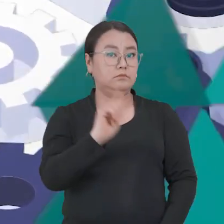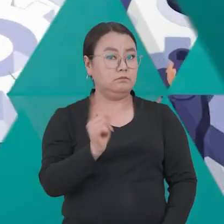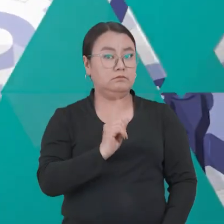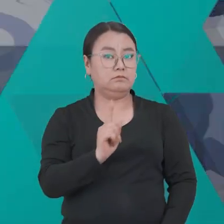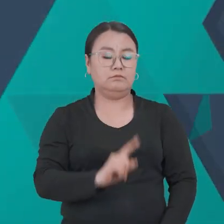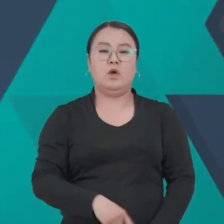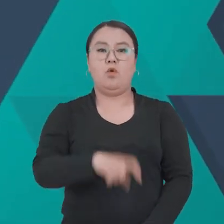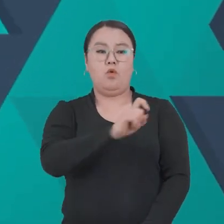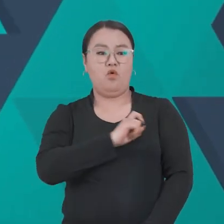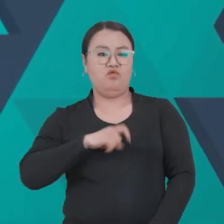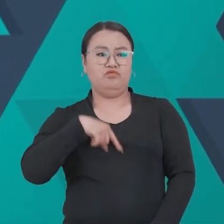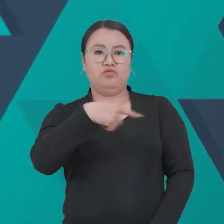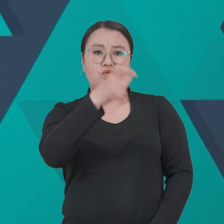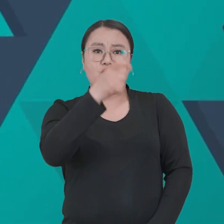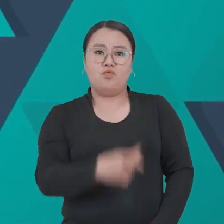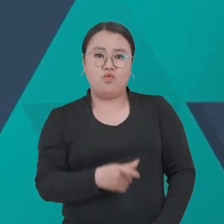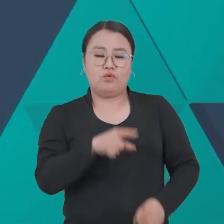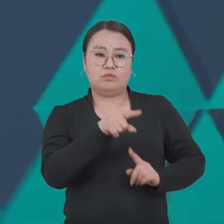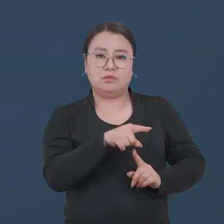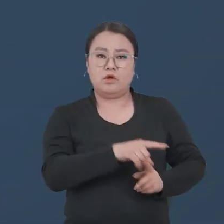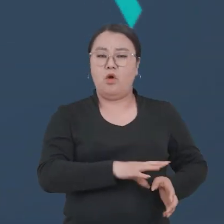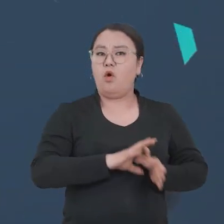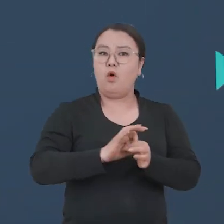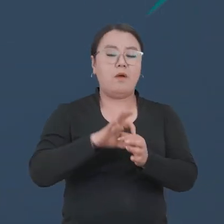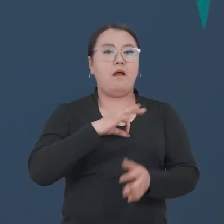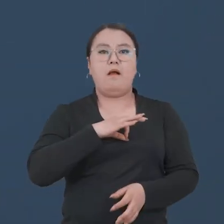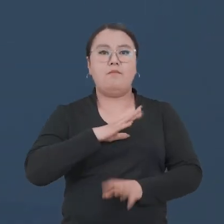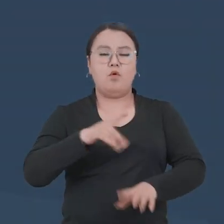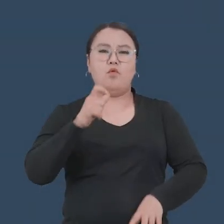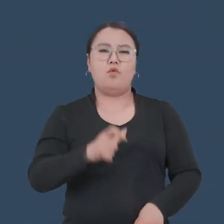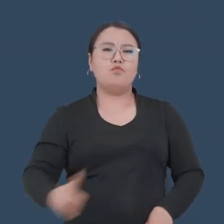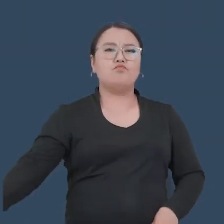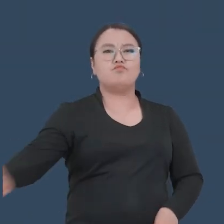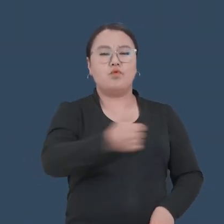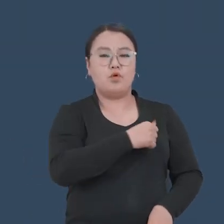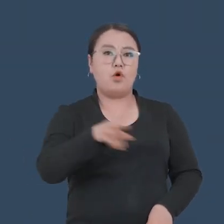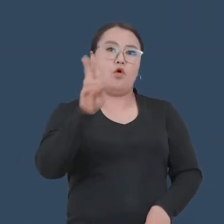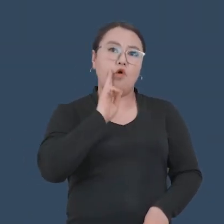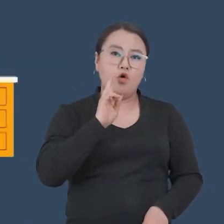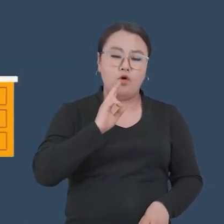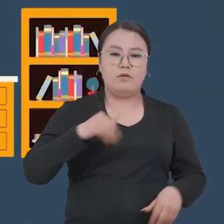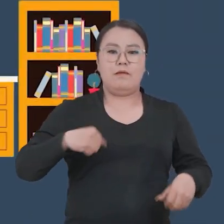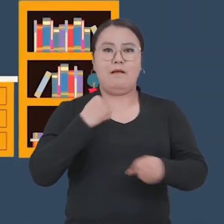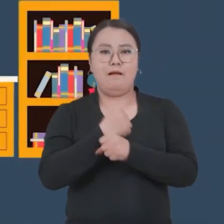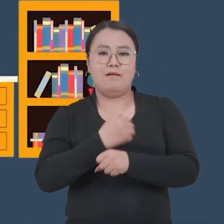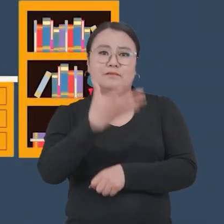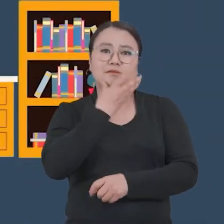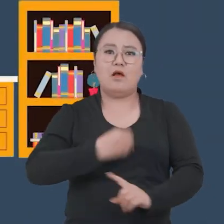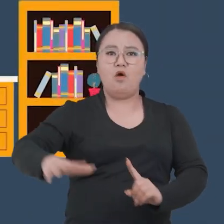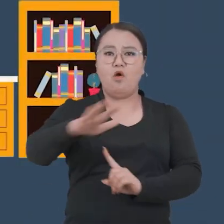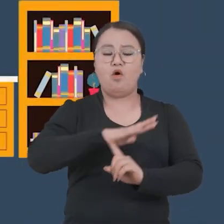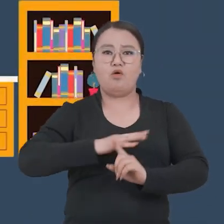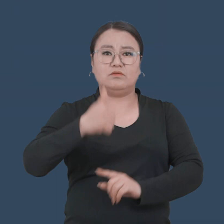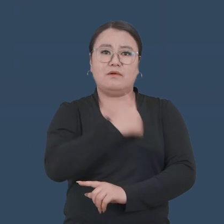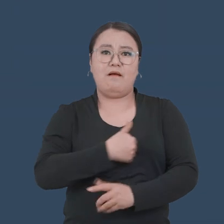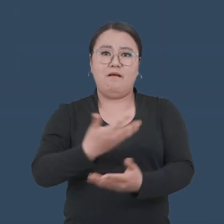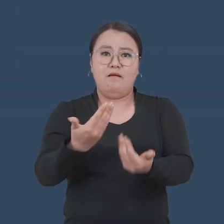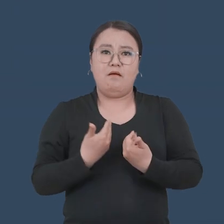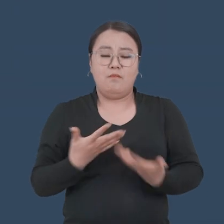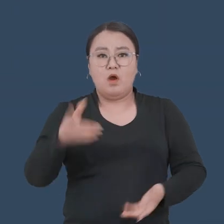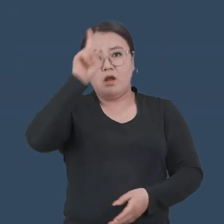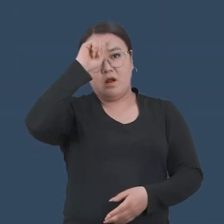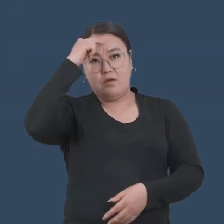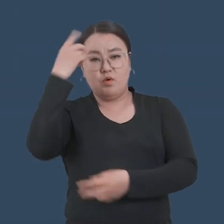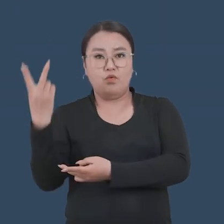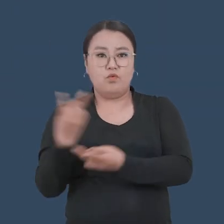ба. Хүрбүхүнэй дээрх статус ас үл хамарн, хүмбүр хоад хүнс, ажилын айтая таатай нөгцлөөр хангогдэх, эрүүл